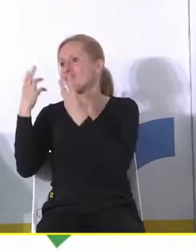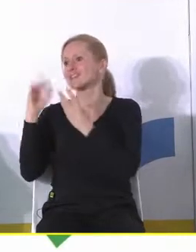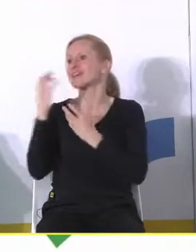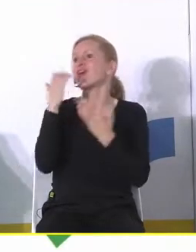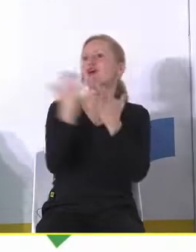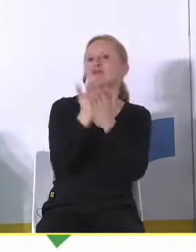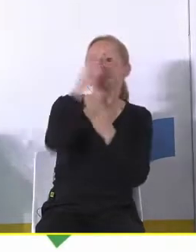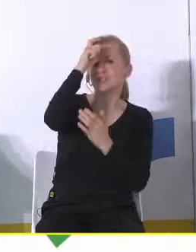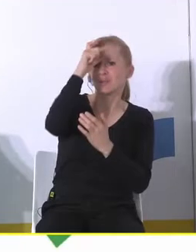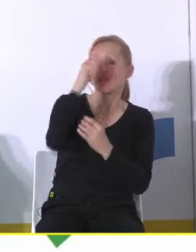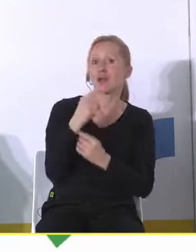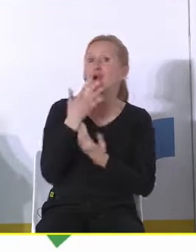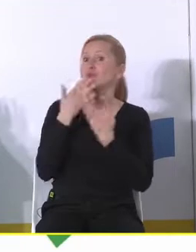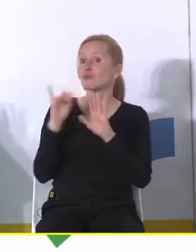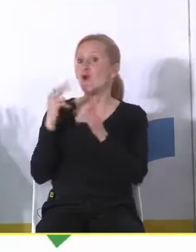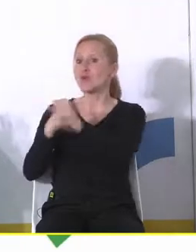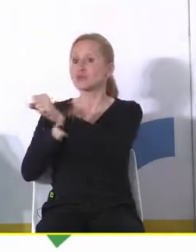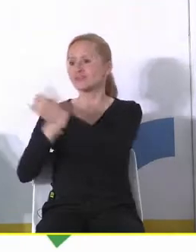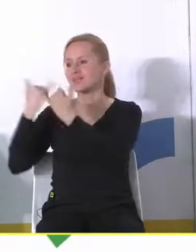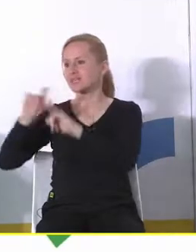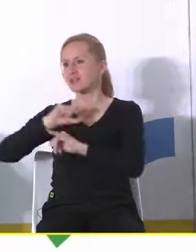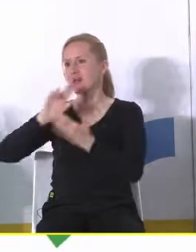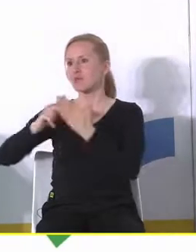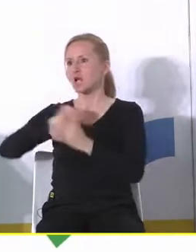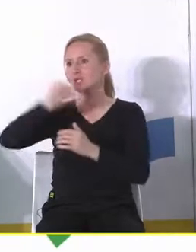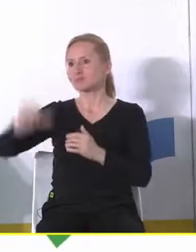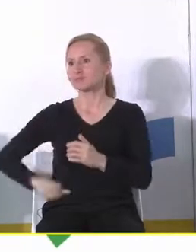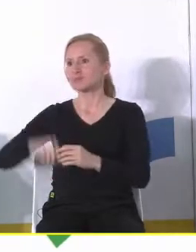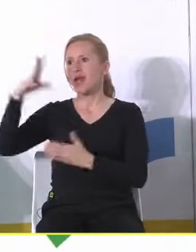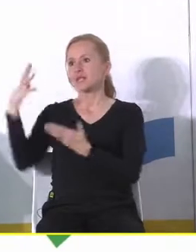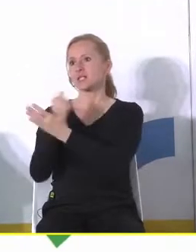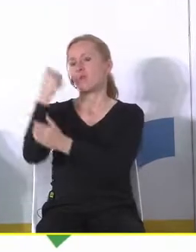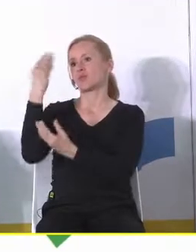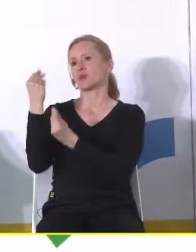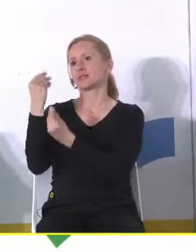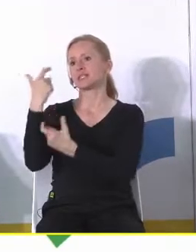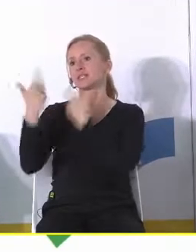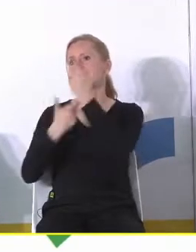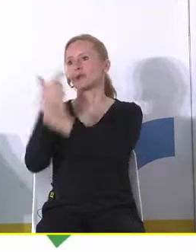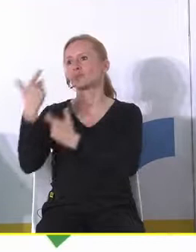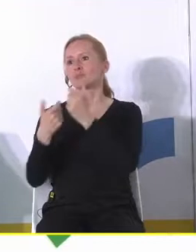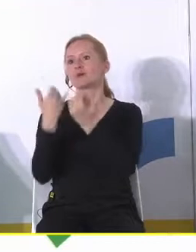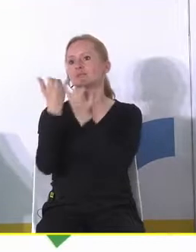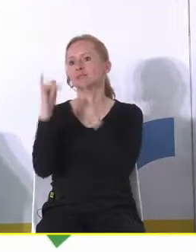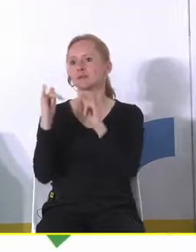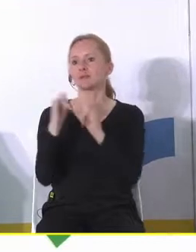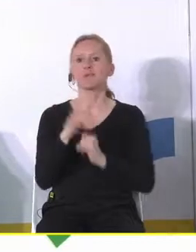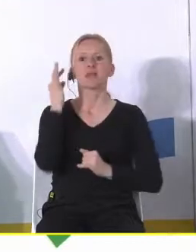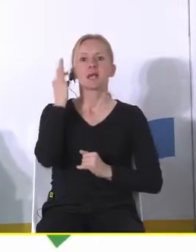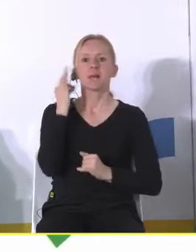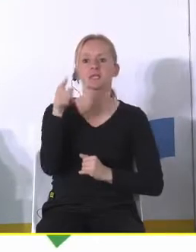a oni zawsze opowiadają to wiecie tam burmistrz zdobył tyle pieniędzy wybrukowaliśmy tyle pani